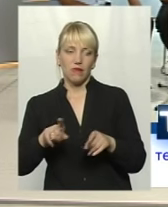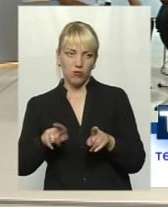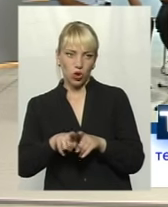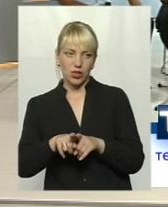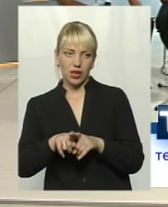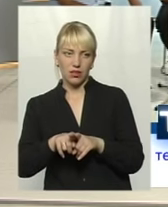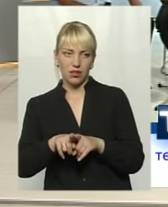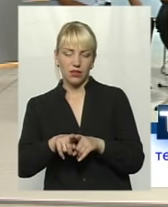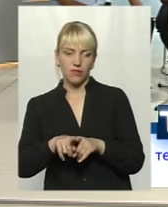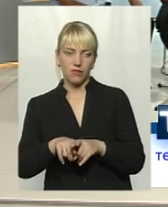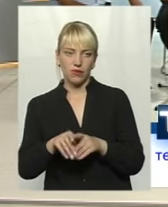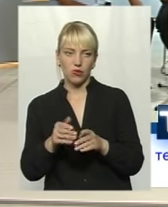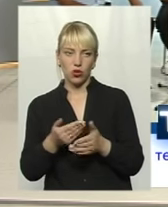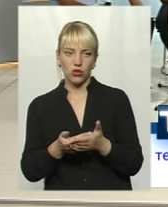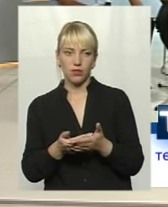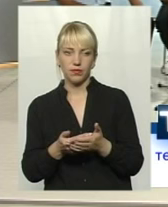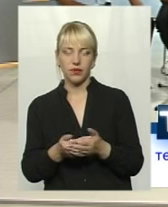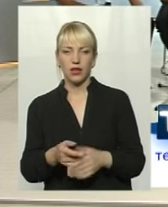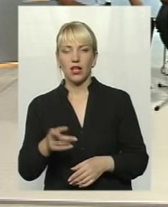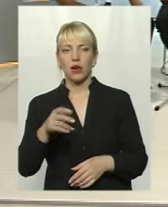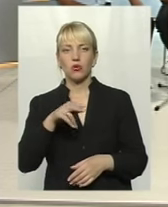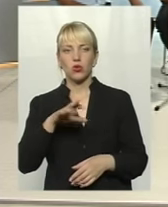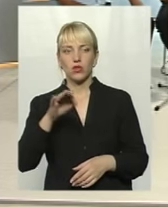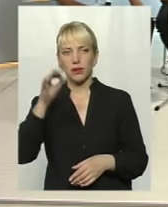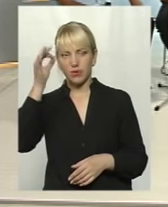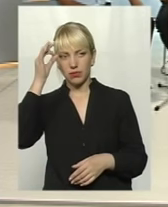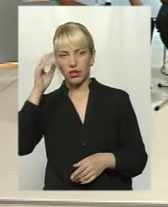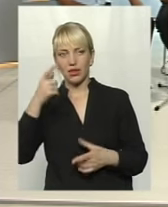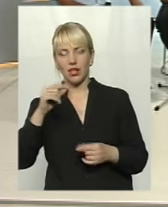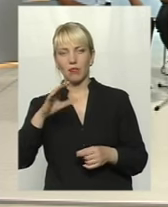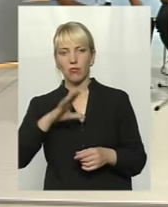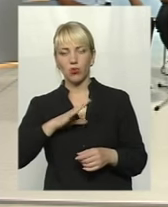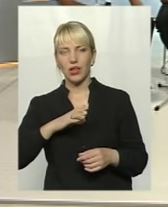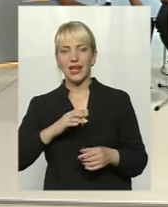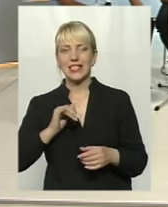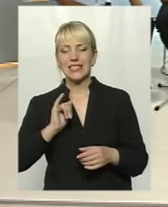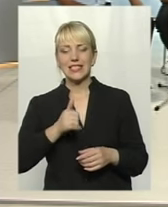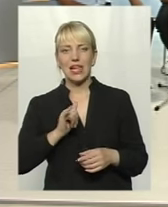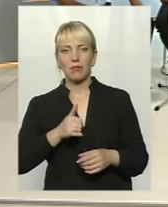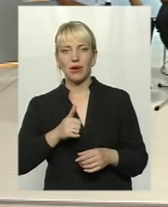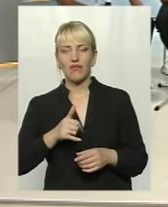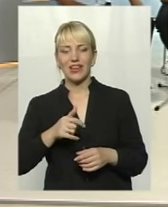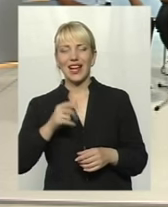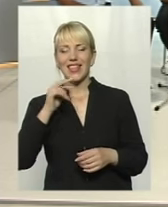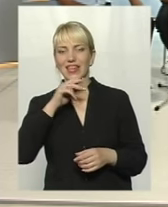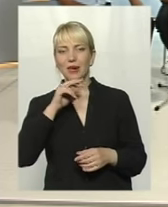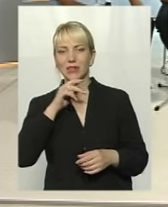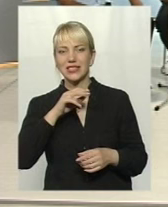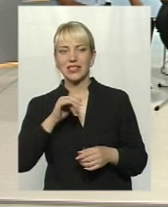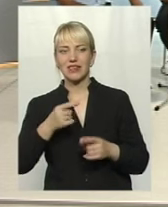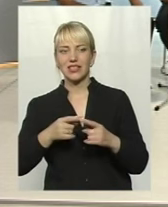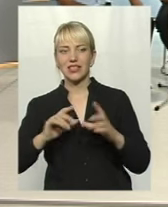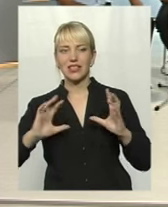я можу так сказати. Що ж я можу? Ви раніше пам'ятаєте, де проводилася заправка гербіцидами і цих тракторів, де були хімсклади,